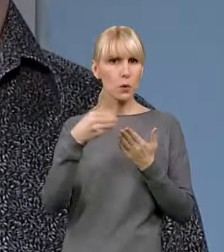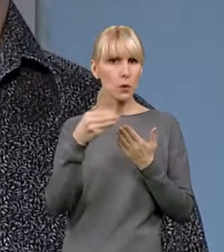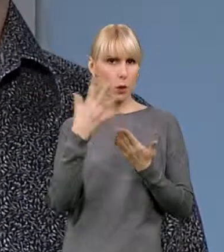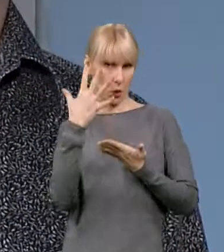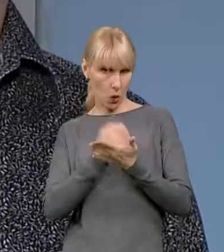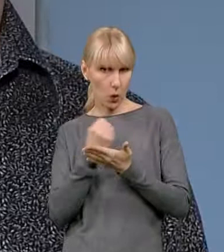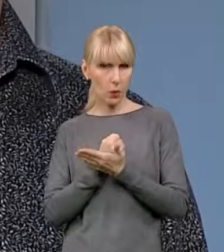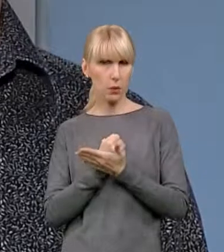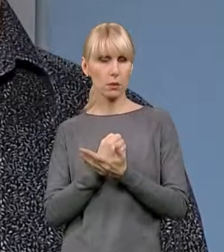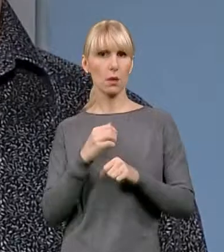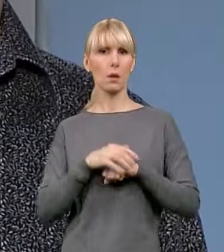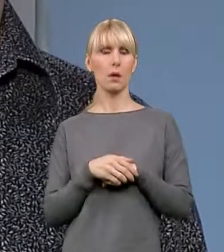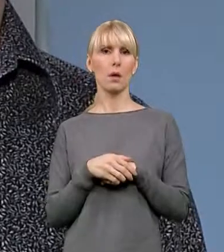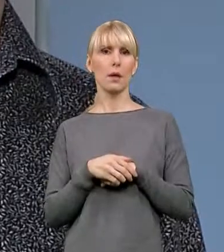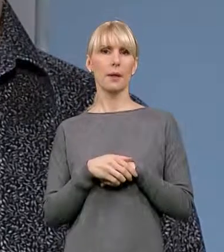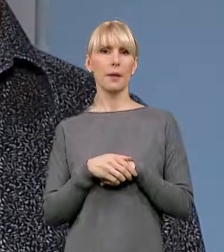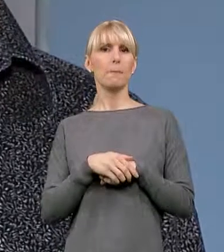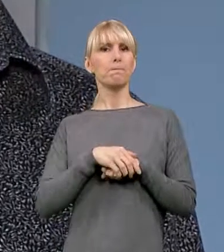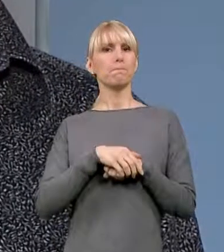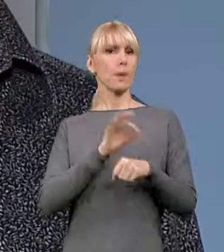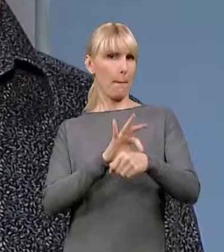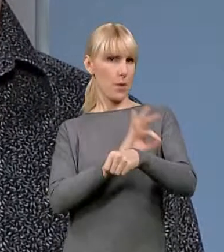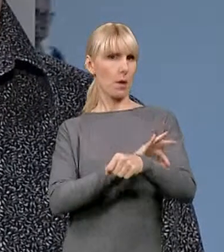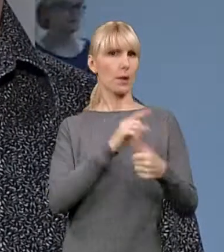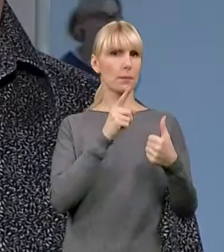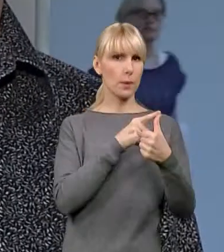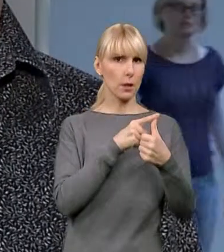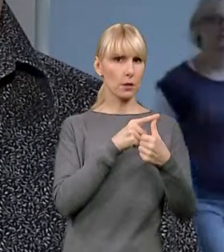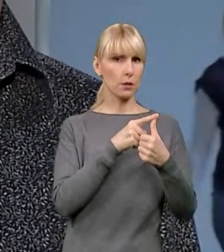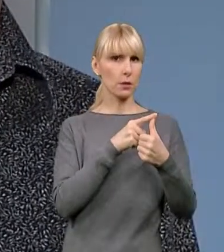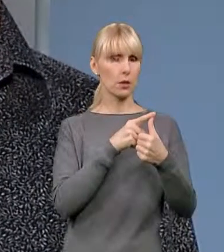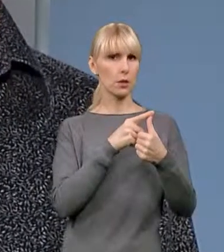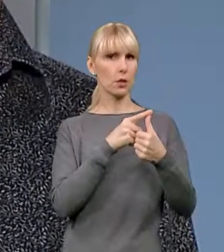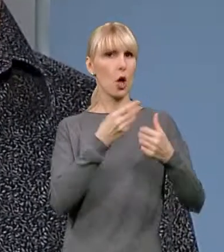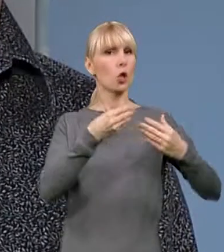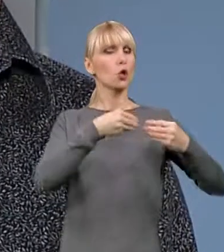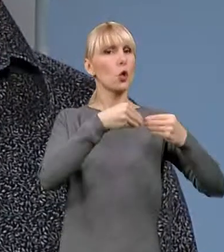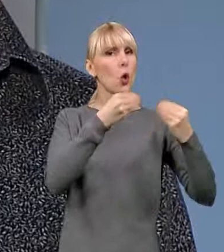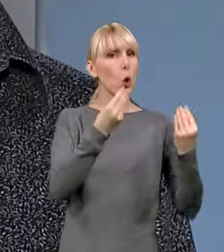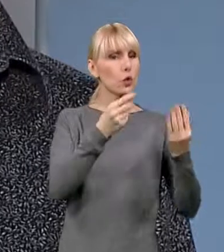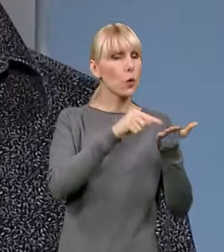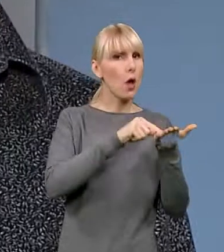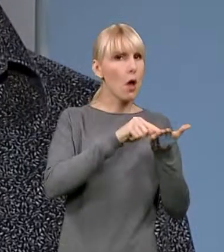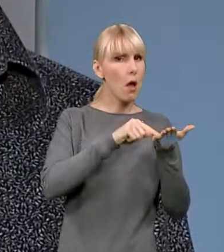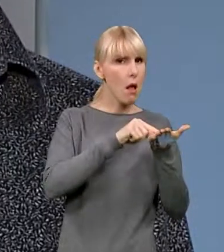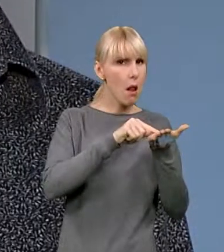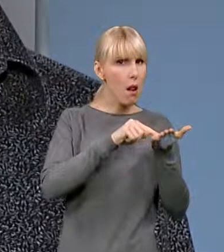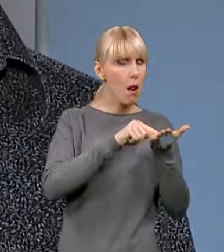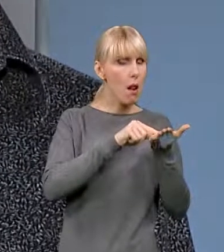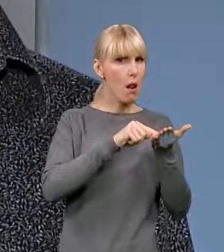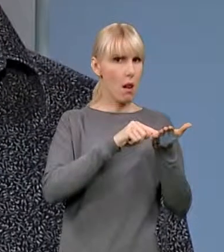Pierwszy projekt to jest projekt w postaci rozwoju leku klasy przeciwciała monoklonalnego,